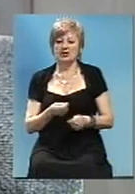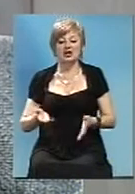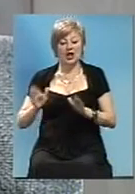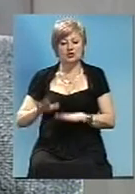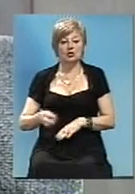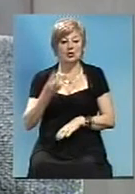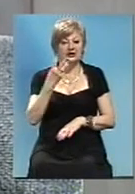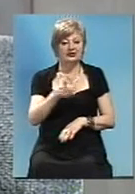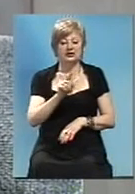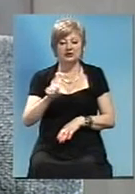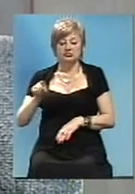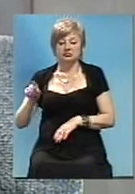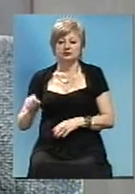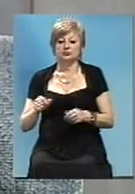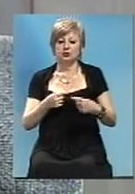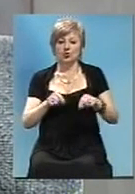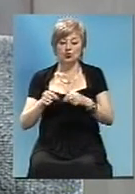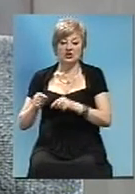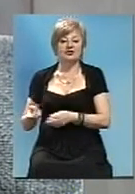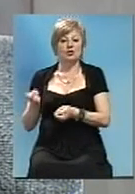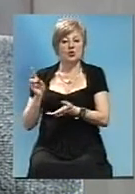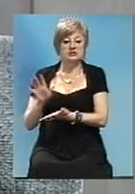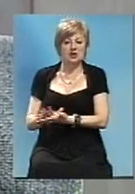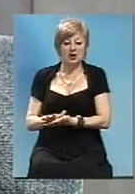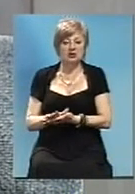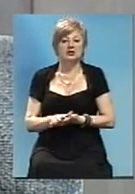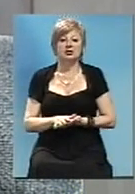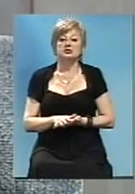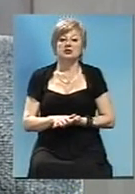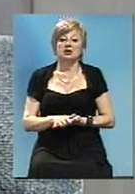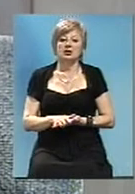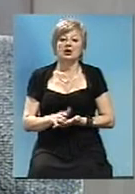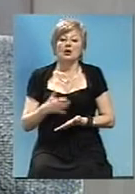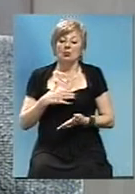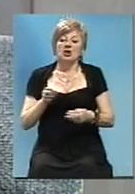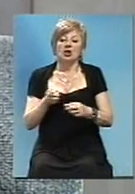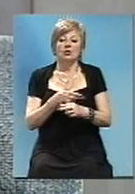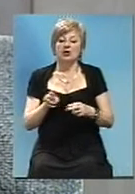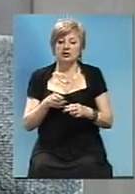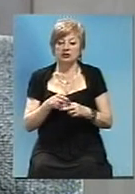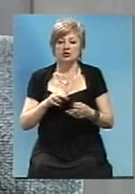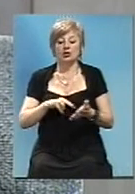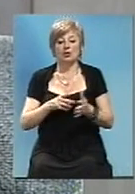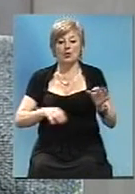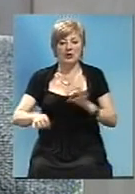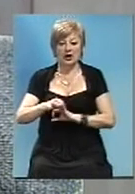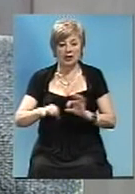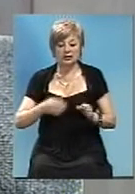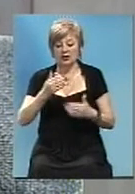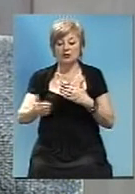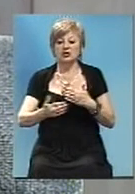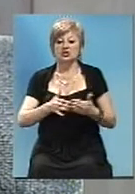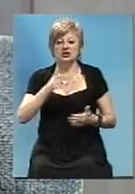участка, які остались, ми зараз корректируємо проєкт і в ближайше время